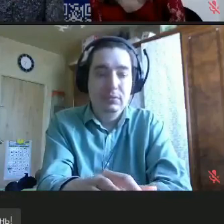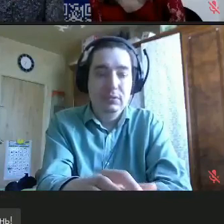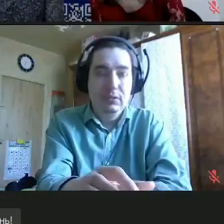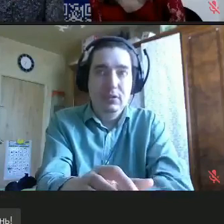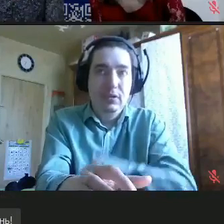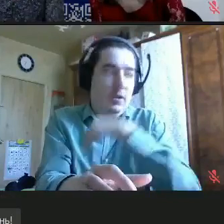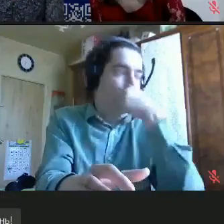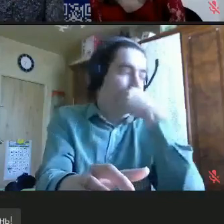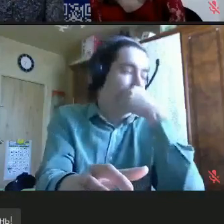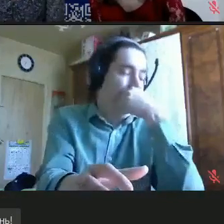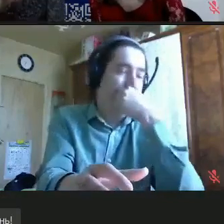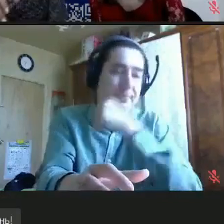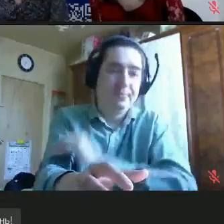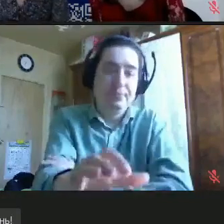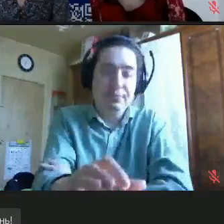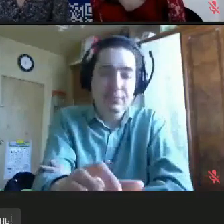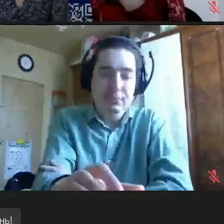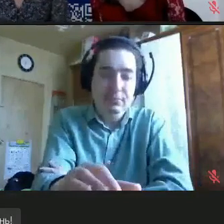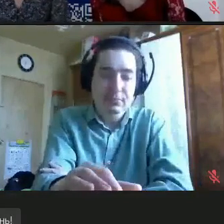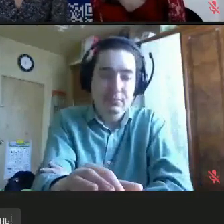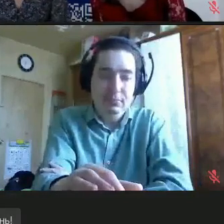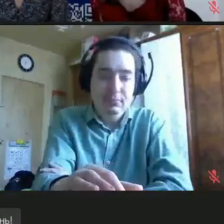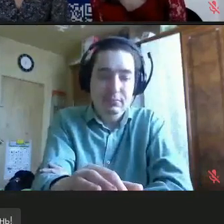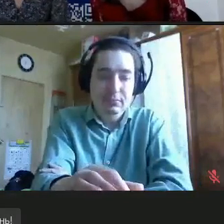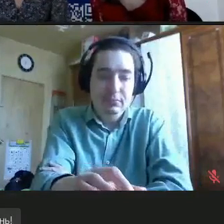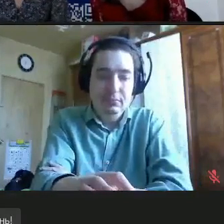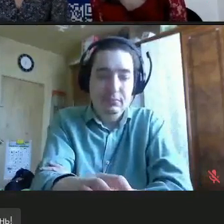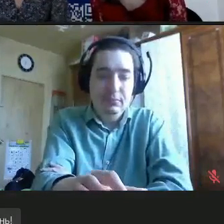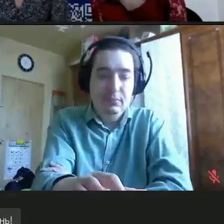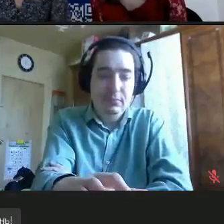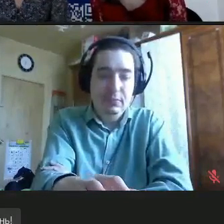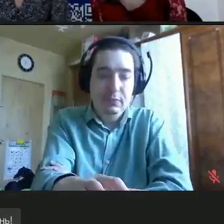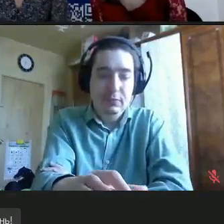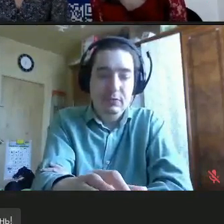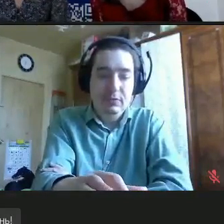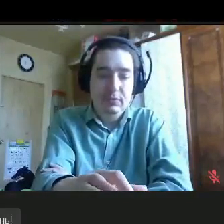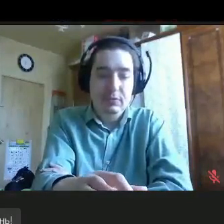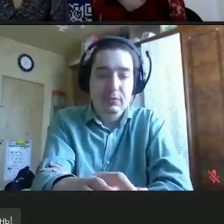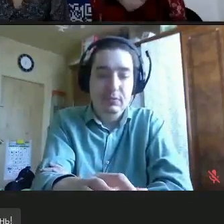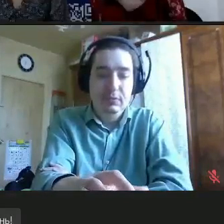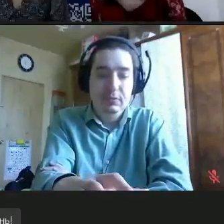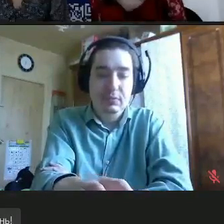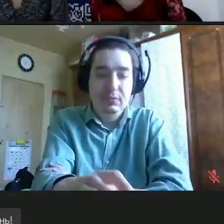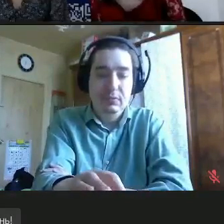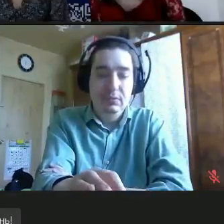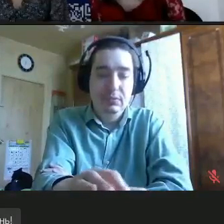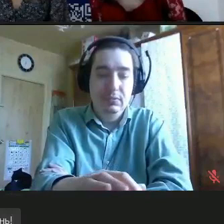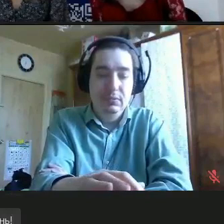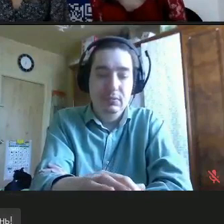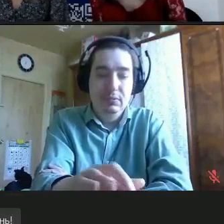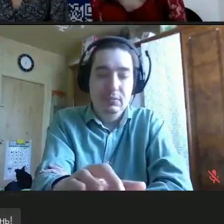– это когда она останется одна. Мы сейчас делаем максимально все для того, чтобы подготовиться к этому моменту. Я